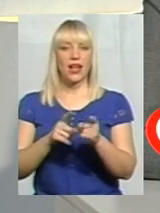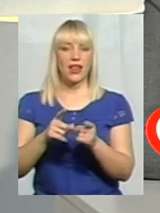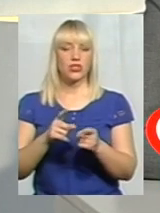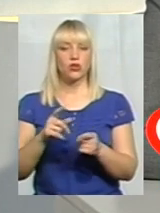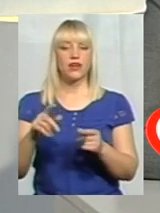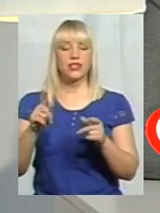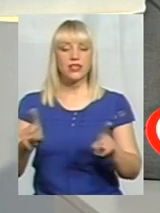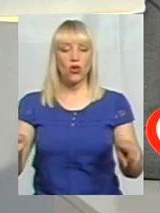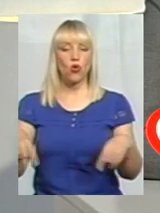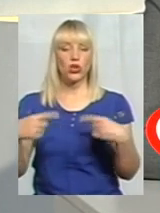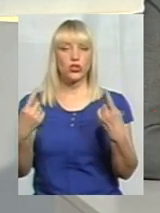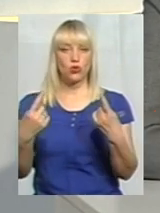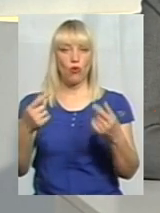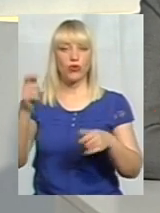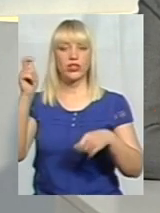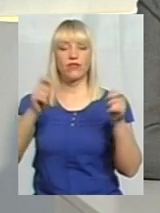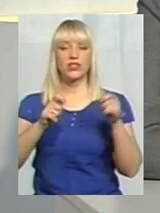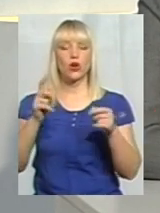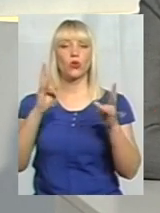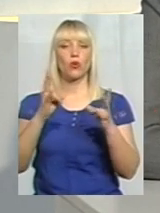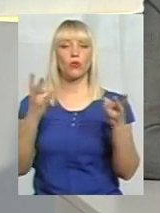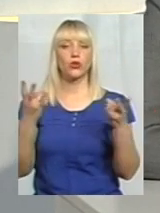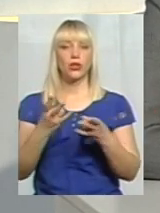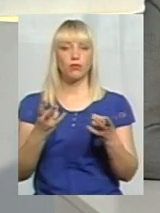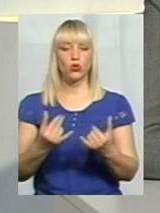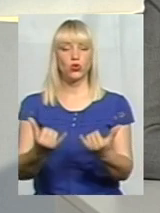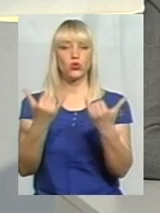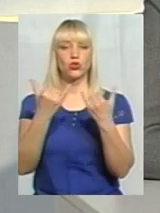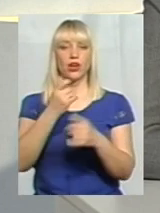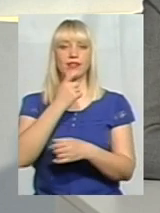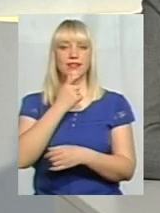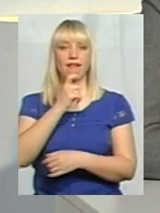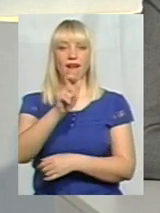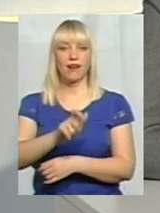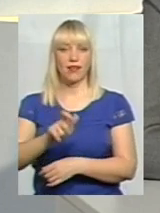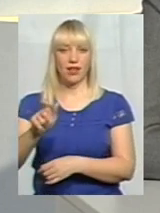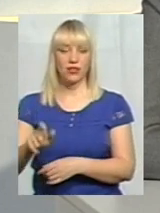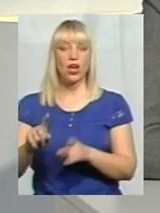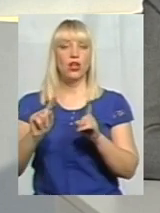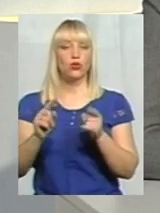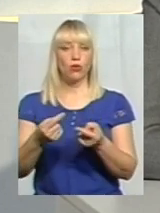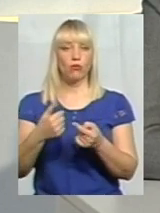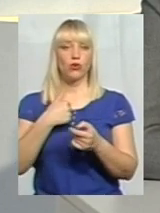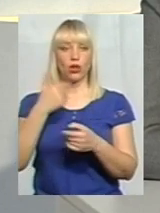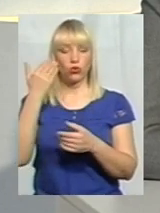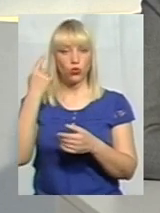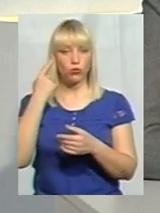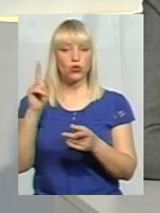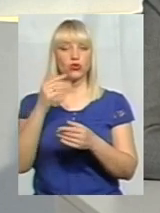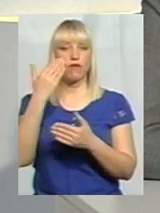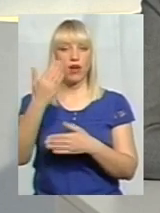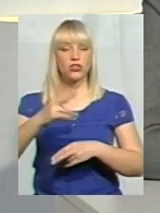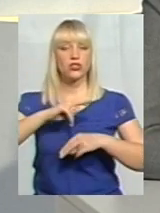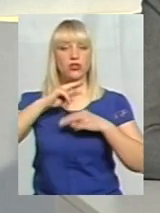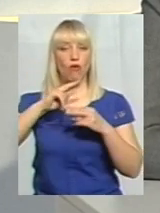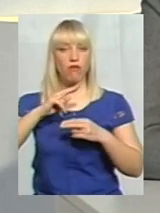потребує сучасний глядач і той, який буде приймати участь у цьому фестивалі. Тому, я думаю, що ваше заважнє служб, ми будемо